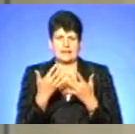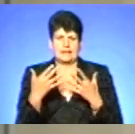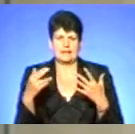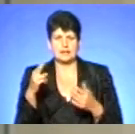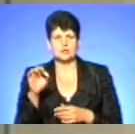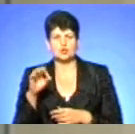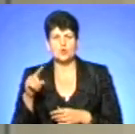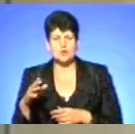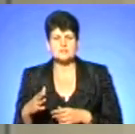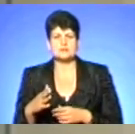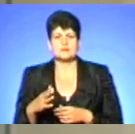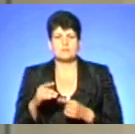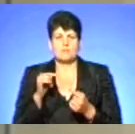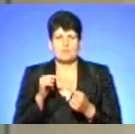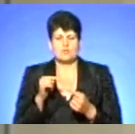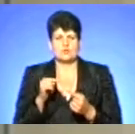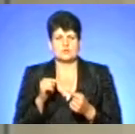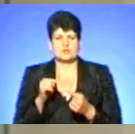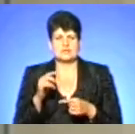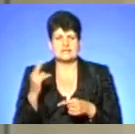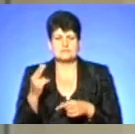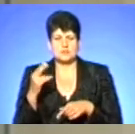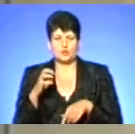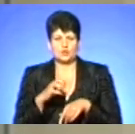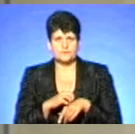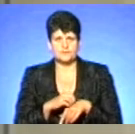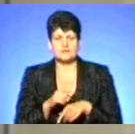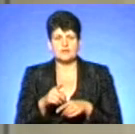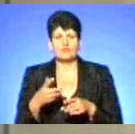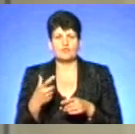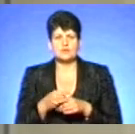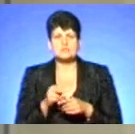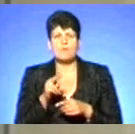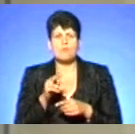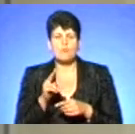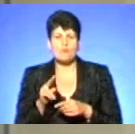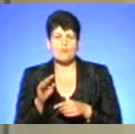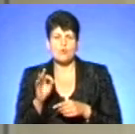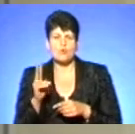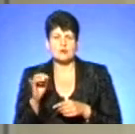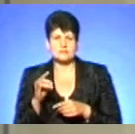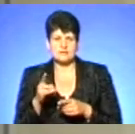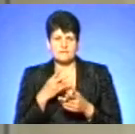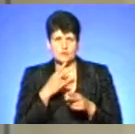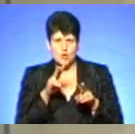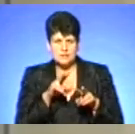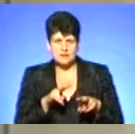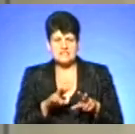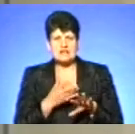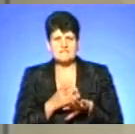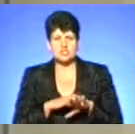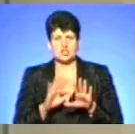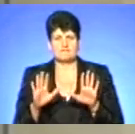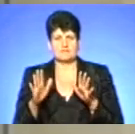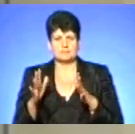доз проти змійну антитоксину. Антитоксин вводиться за показами, тобто це розглядається важкі. Важкі